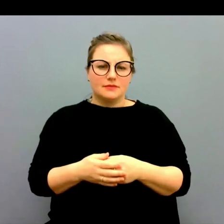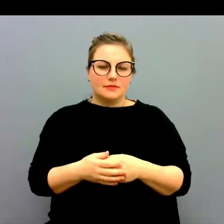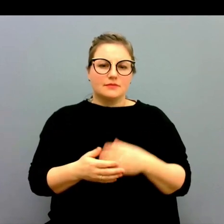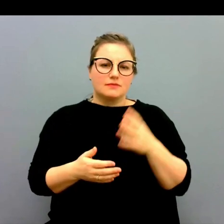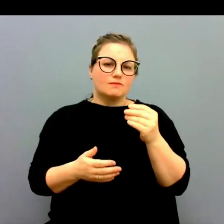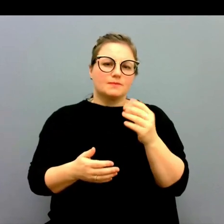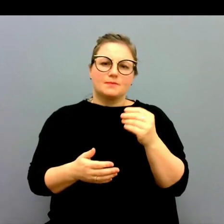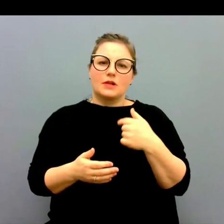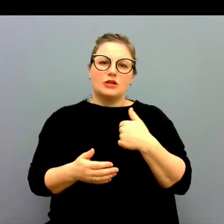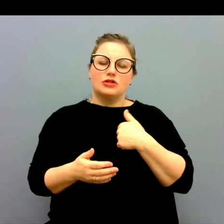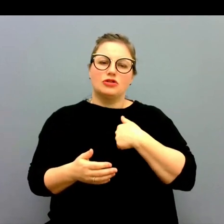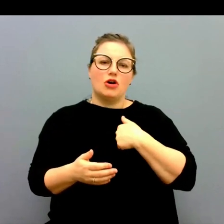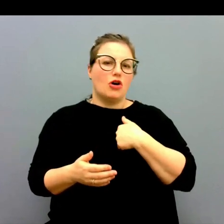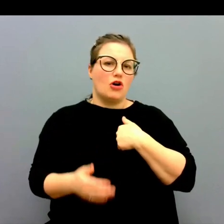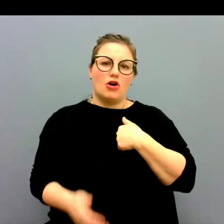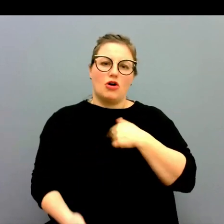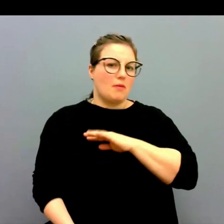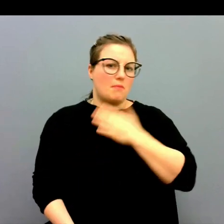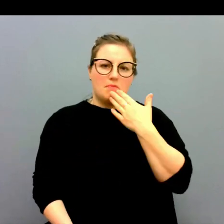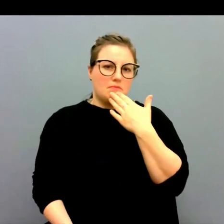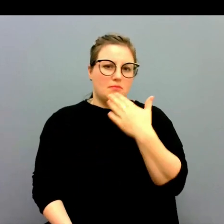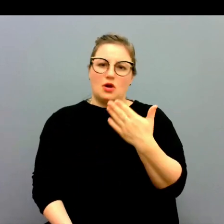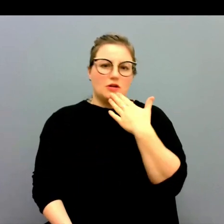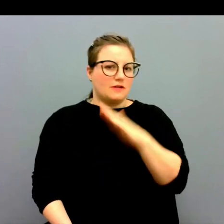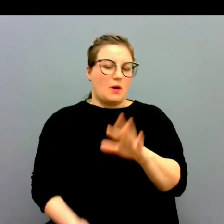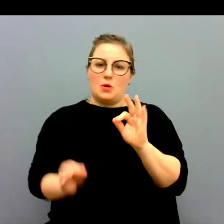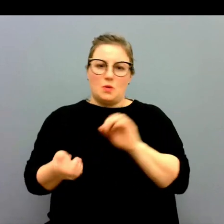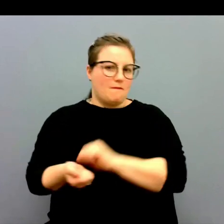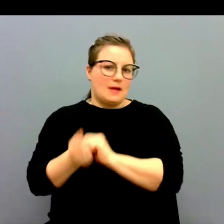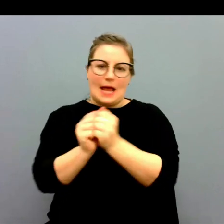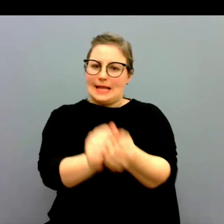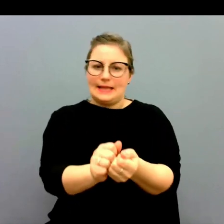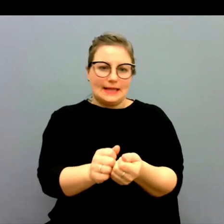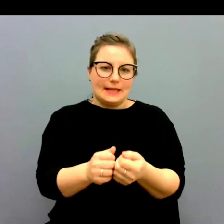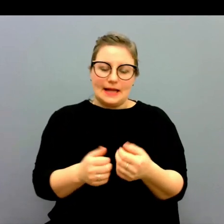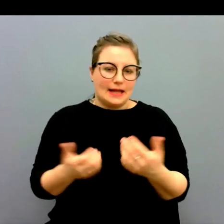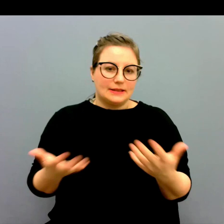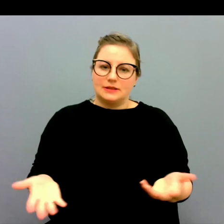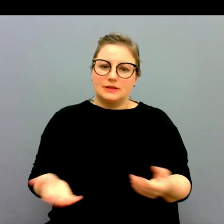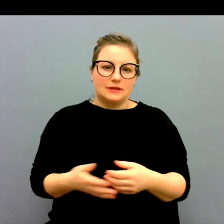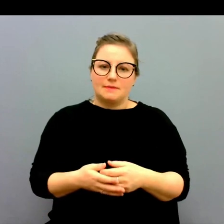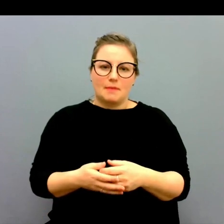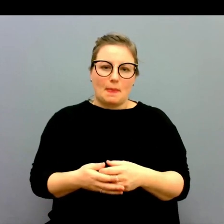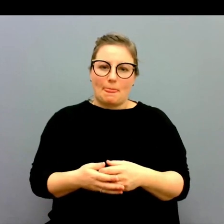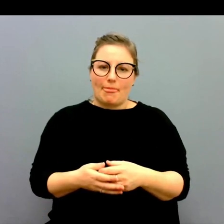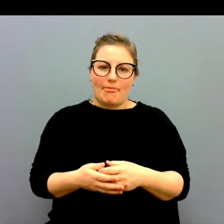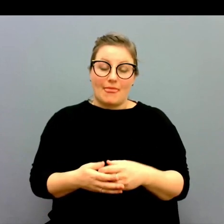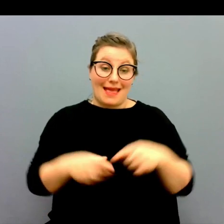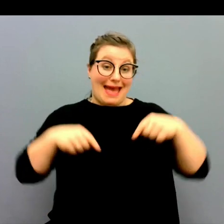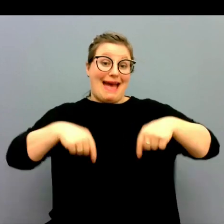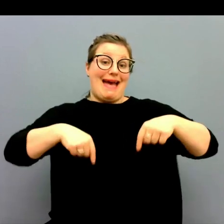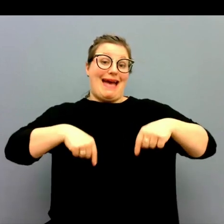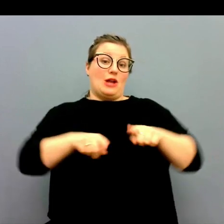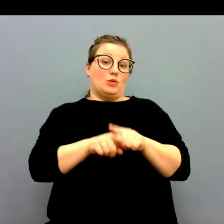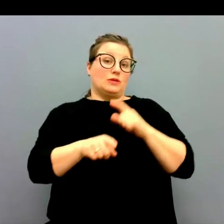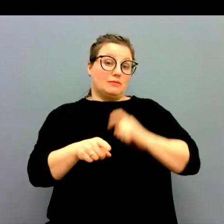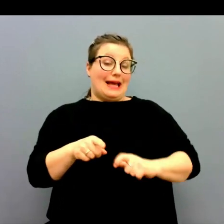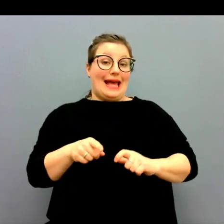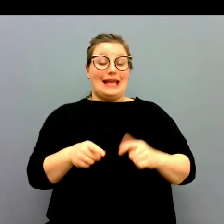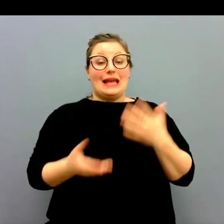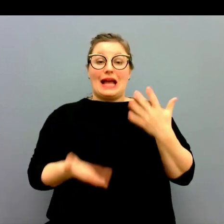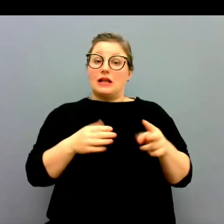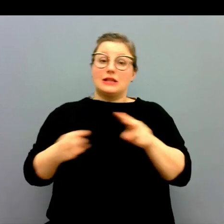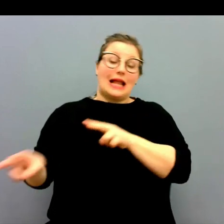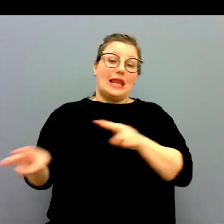Så att jag har ingen bra svar hur det har förändrats över tid. Här har det varit ganska